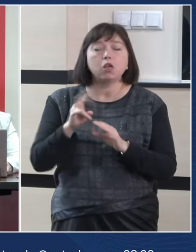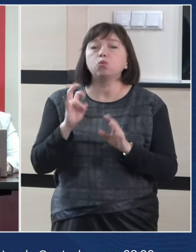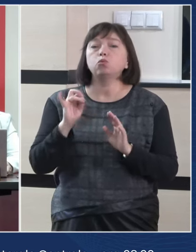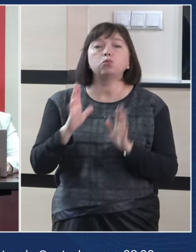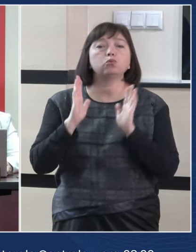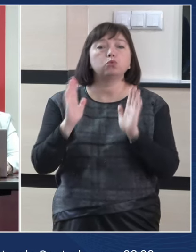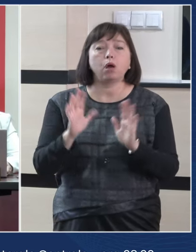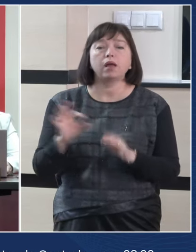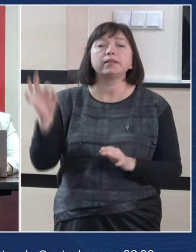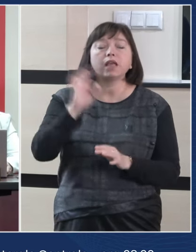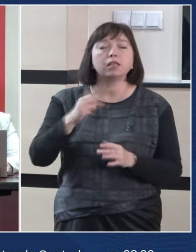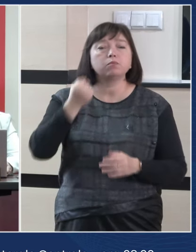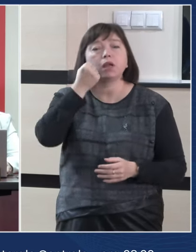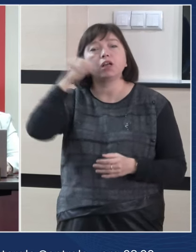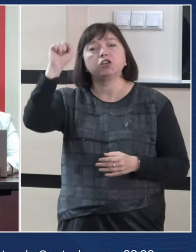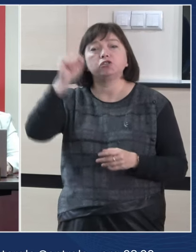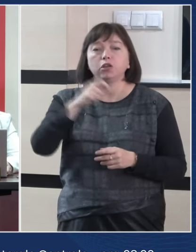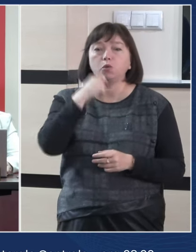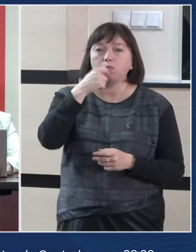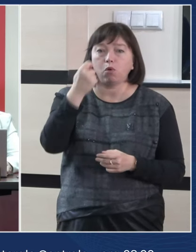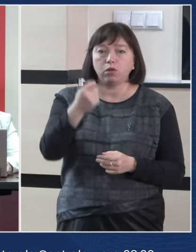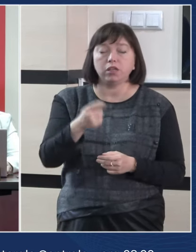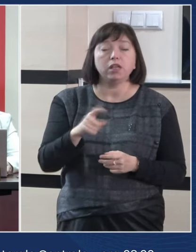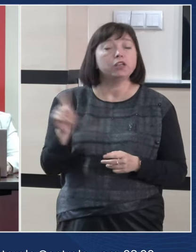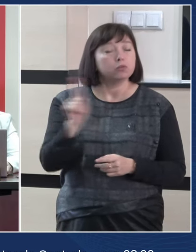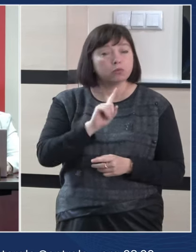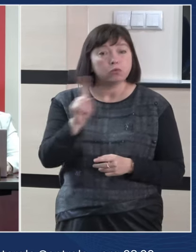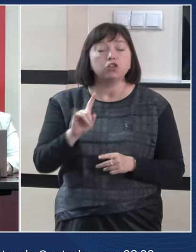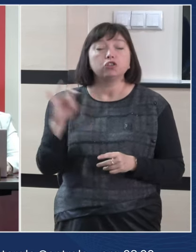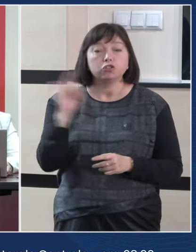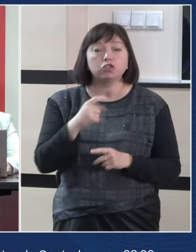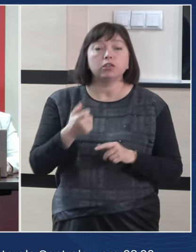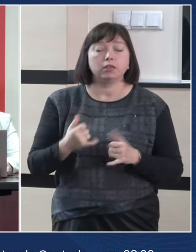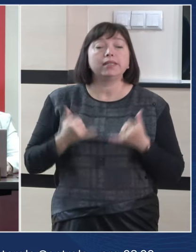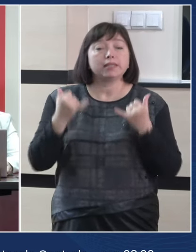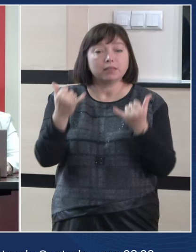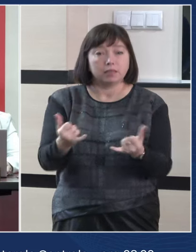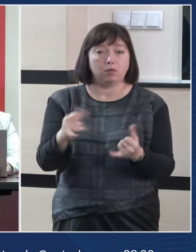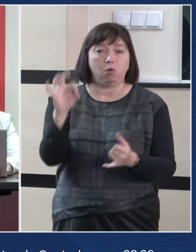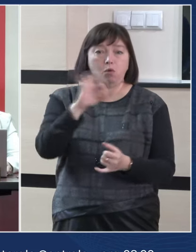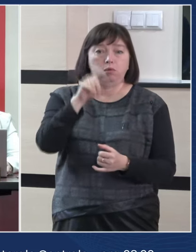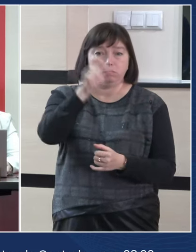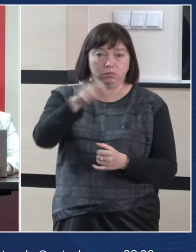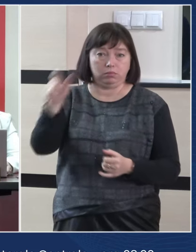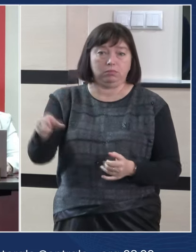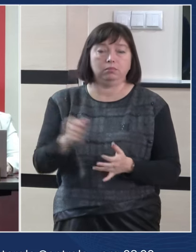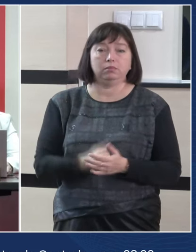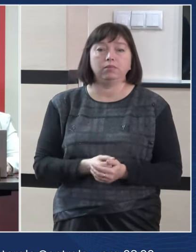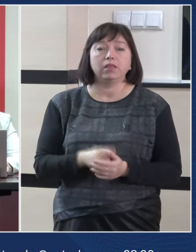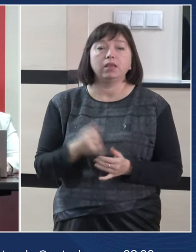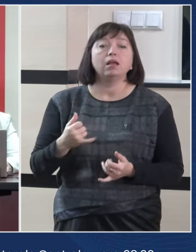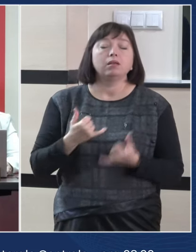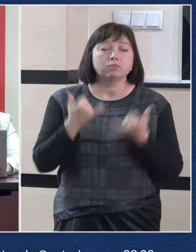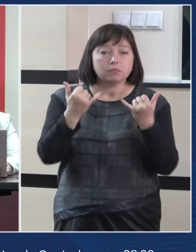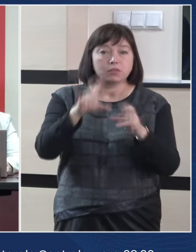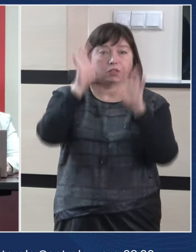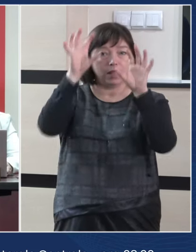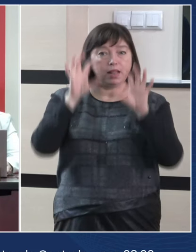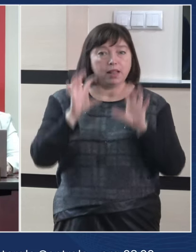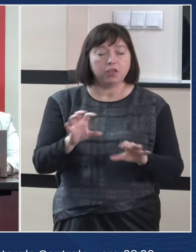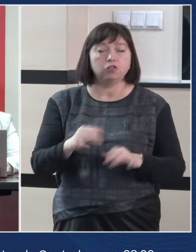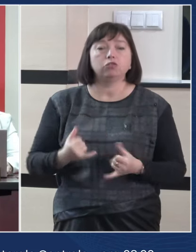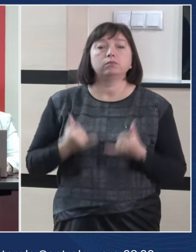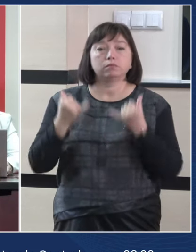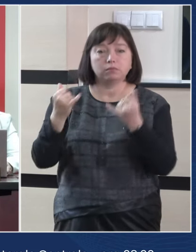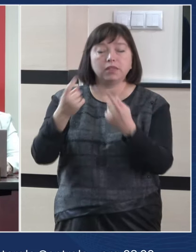doar despre câștiguri politice, ci despre respectul față de alegători, față de lege și